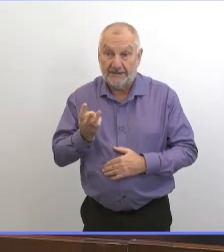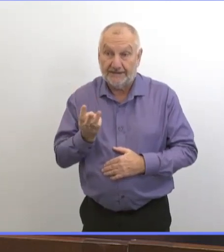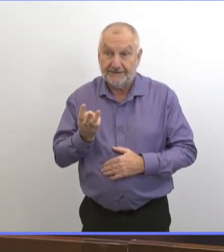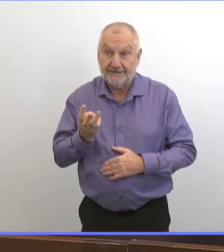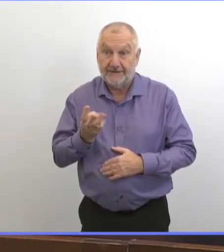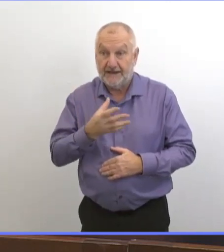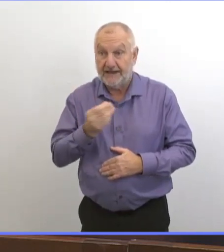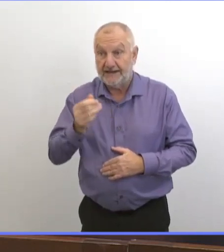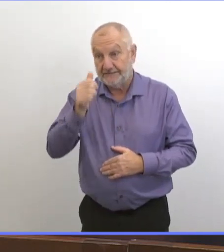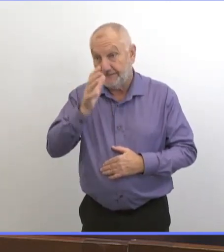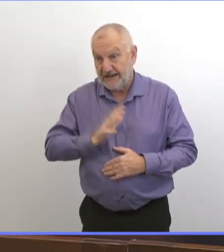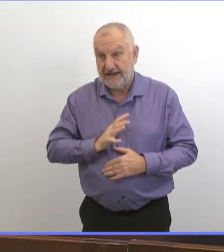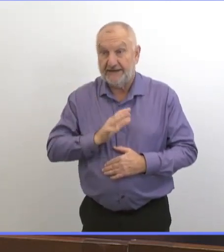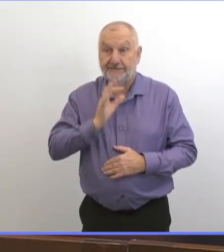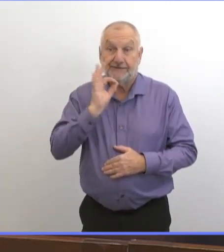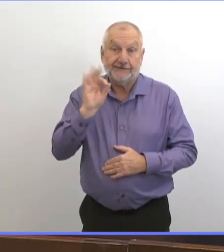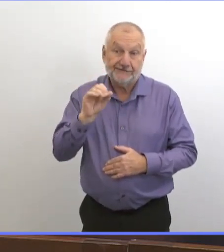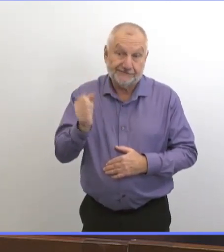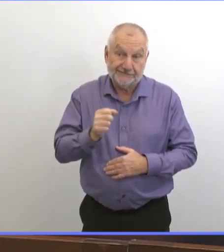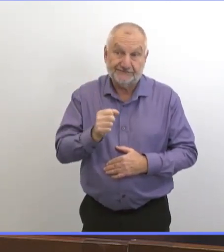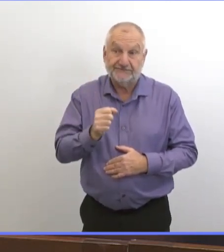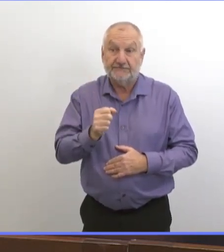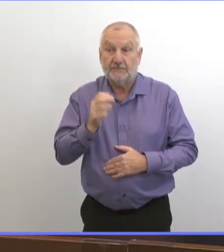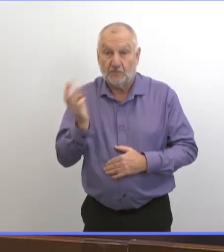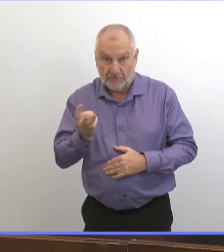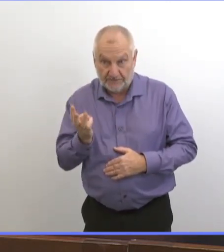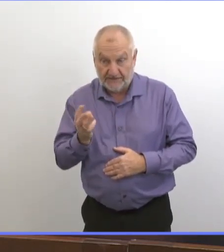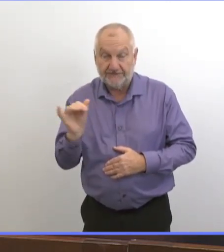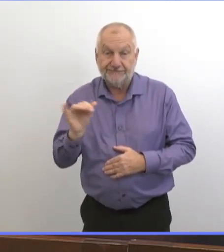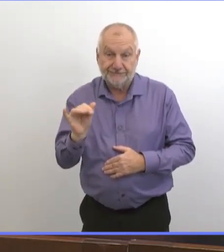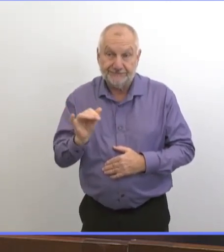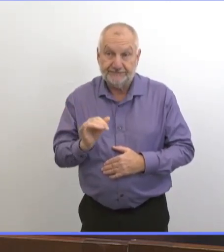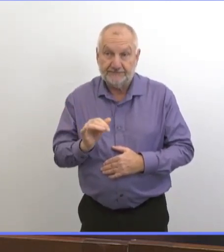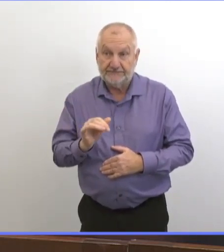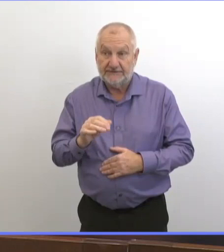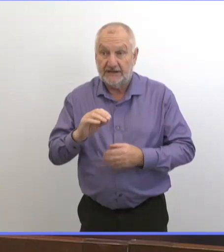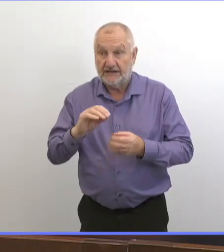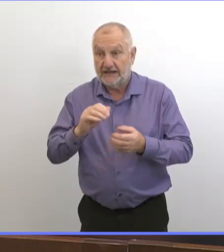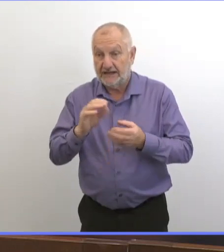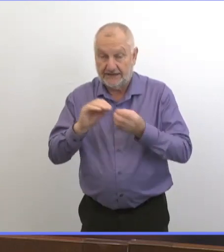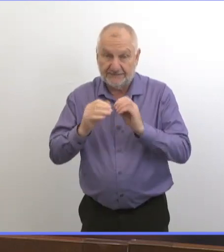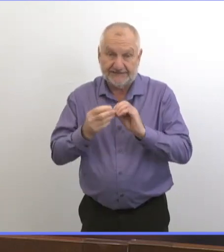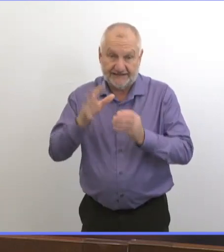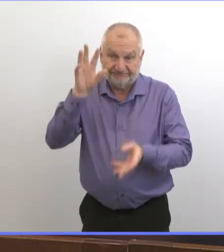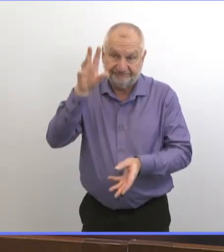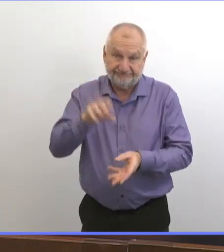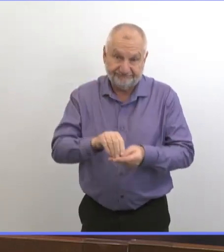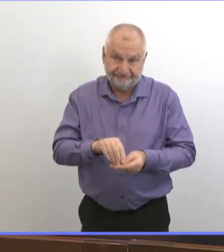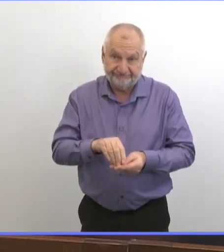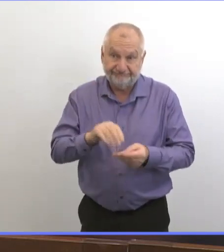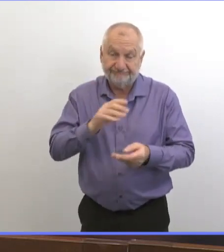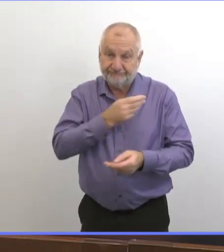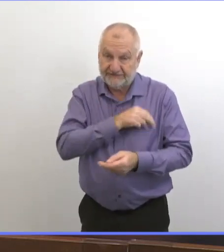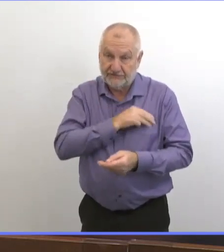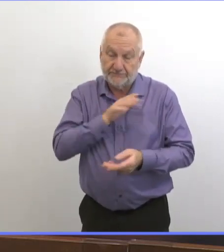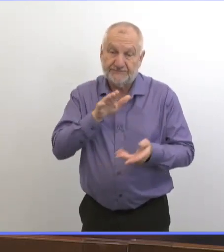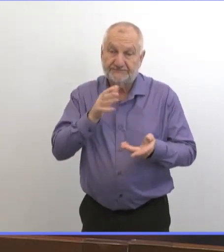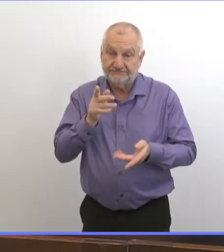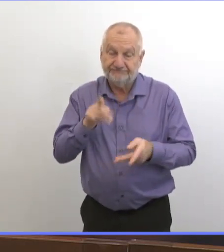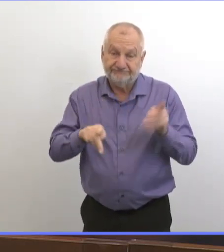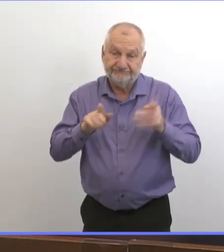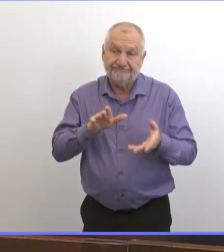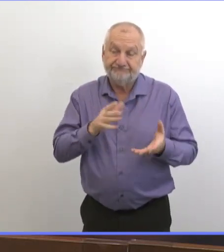non-ingénaire de la région de Winnipeg. C'est dix Manitobains